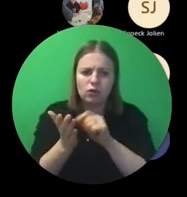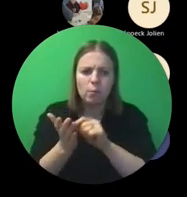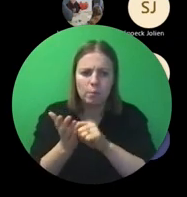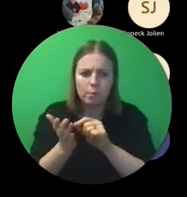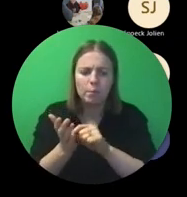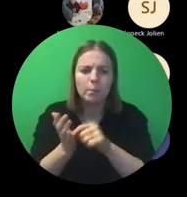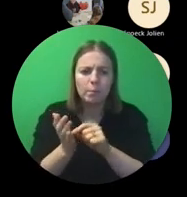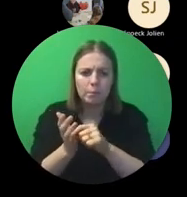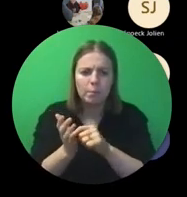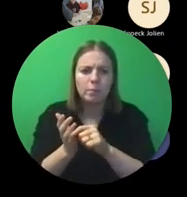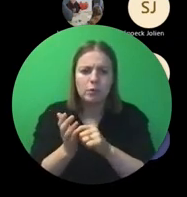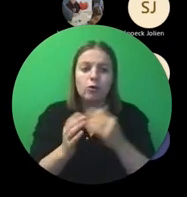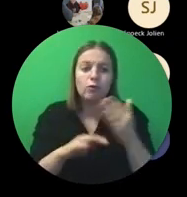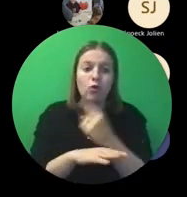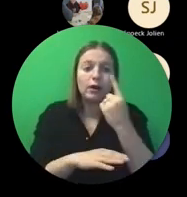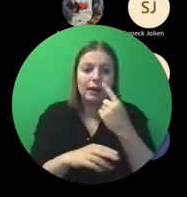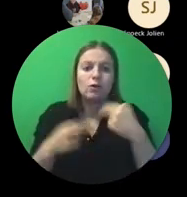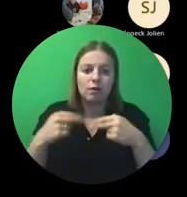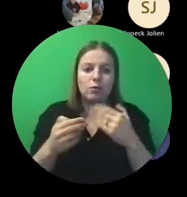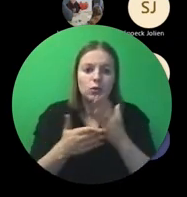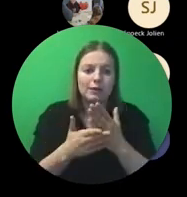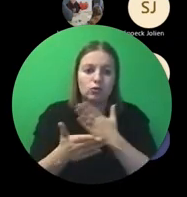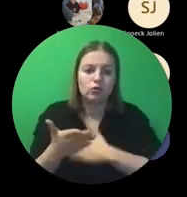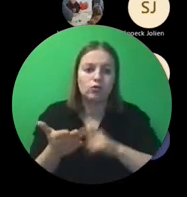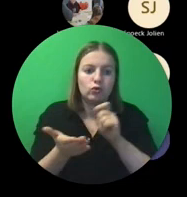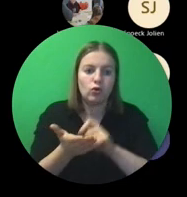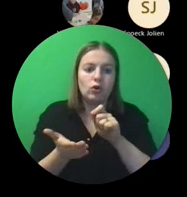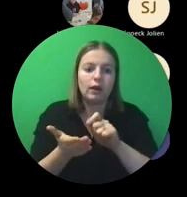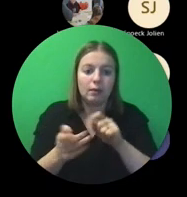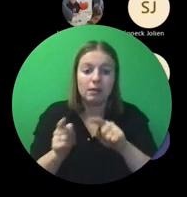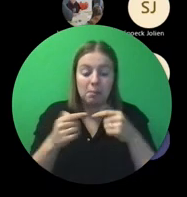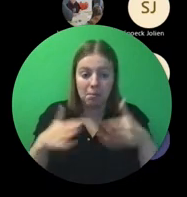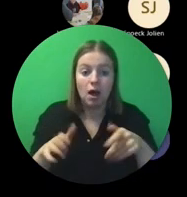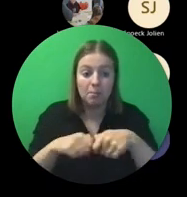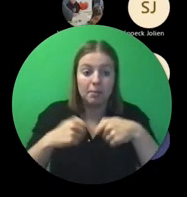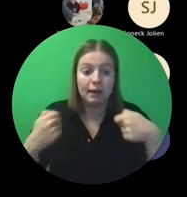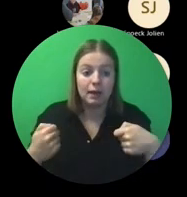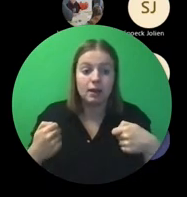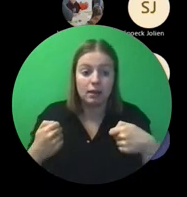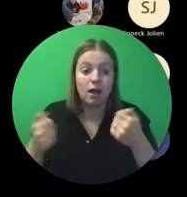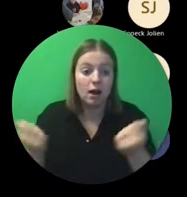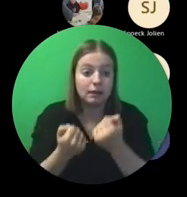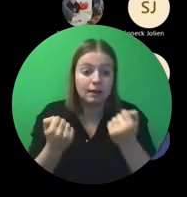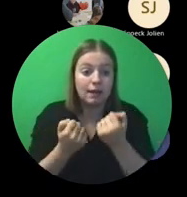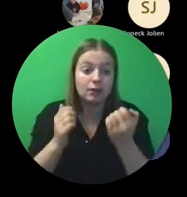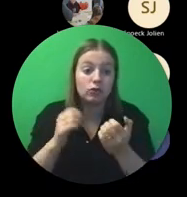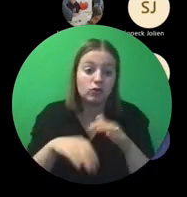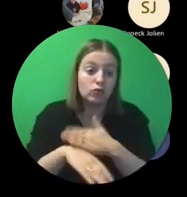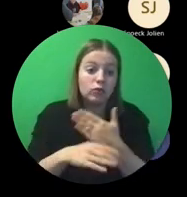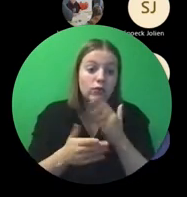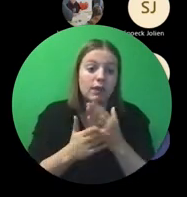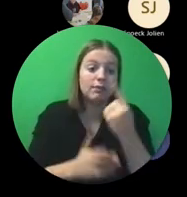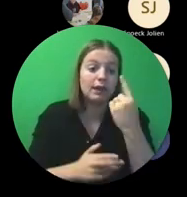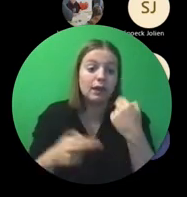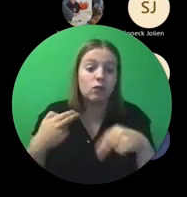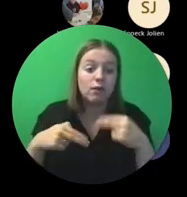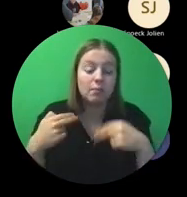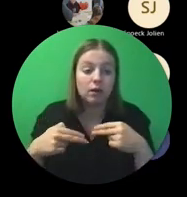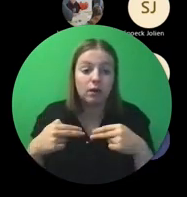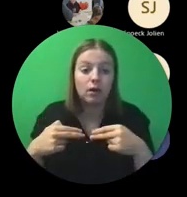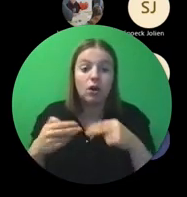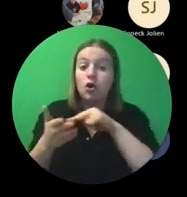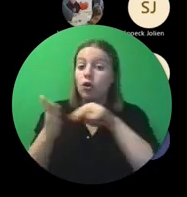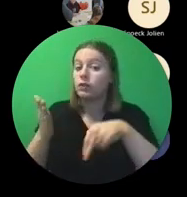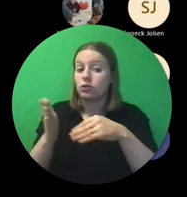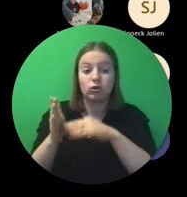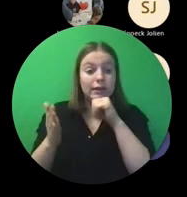van het is goedgekeurd gedaan voor 1 november. Dus je mag starten met activiteiten vanaf 1 november. Ook al is het contract